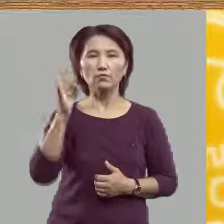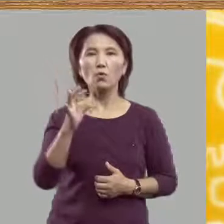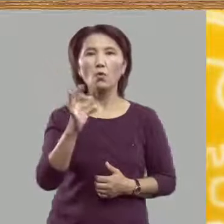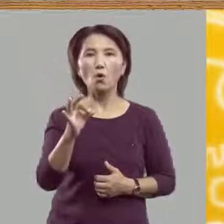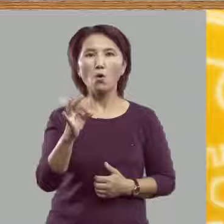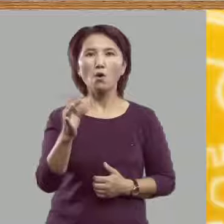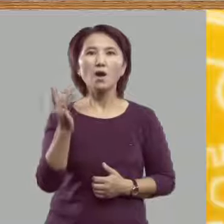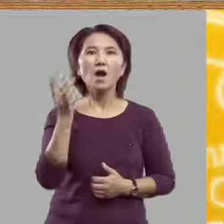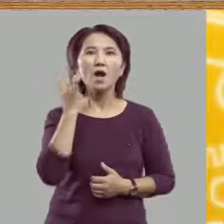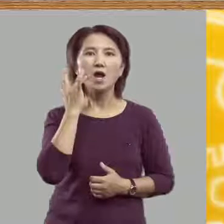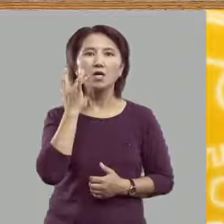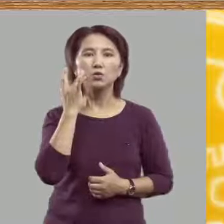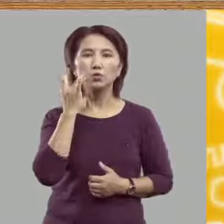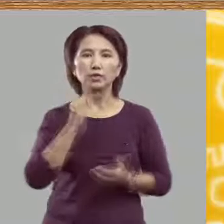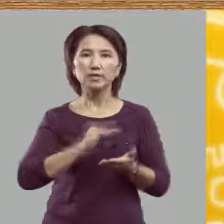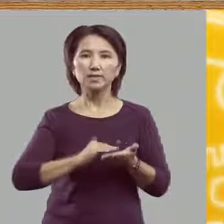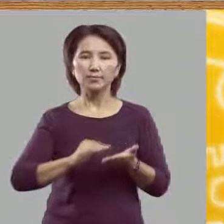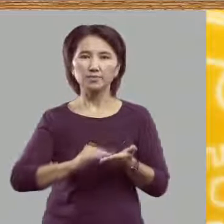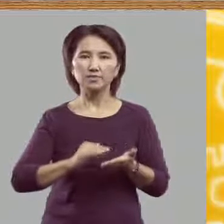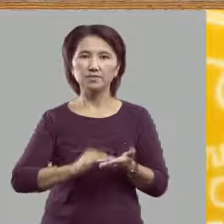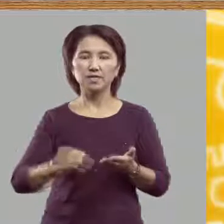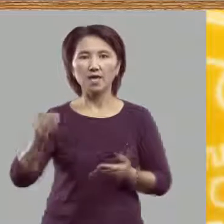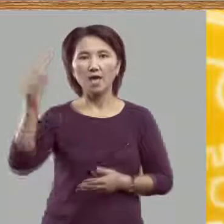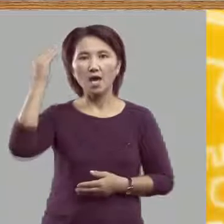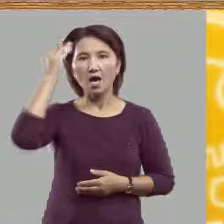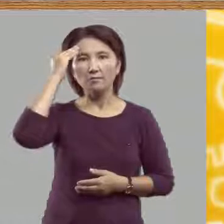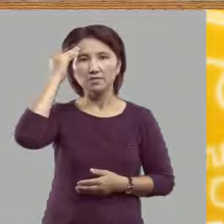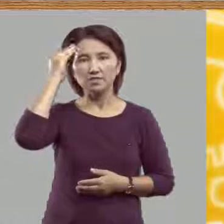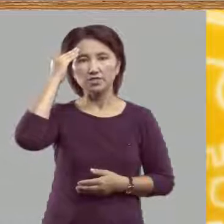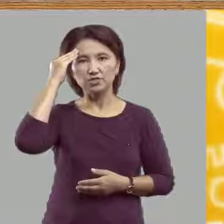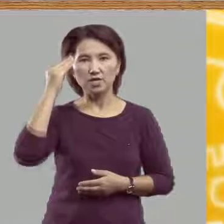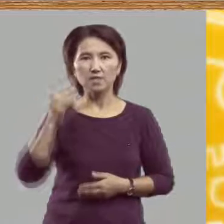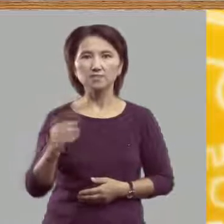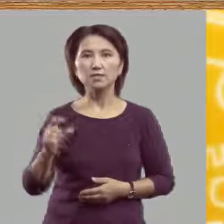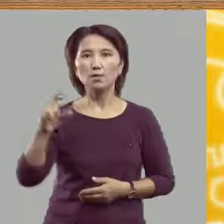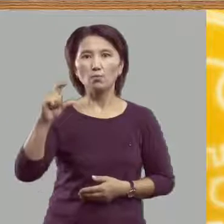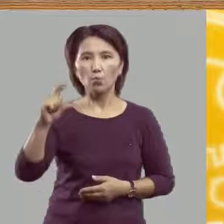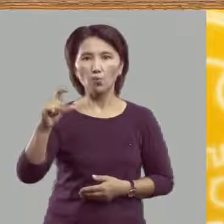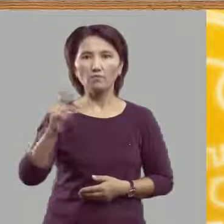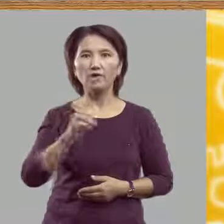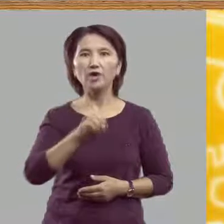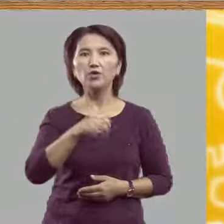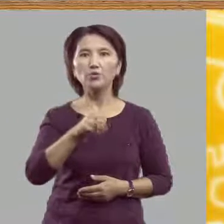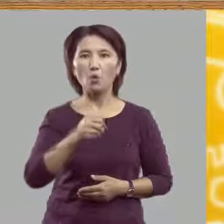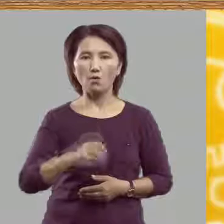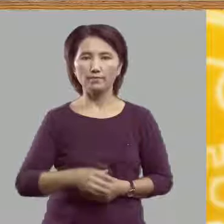который также на письме обозначается буквой Ё.